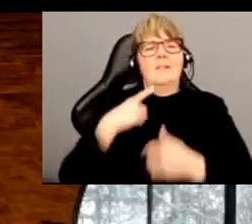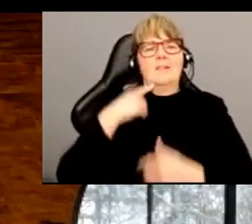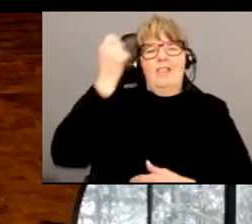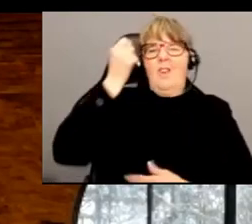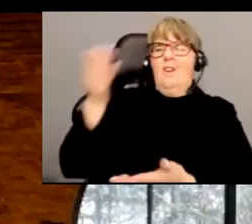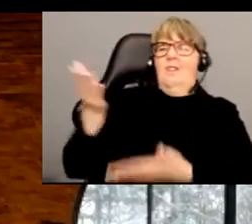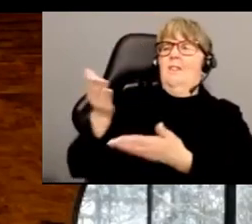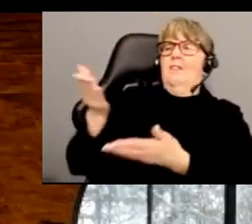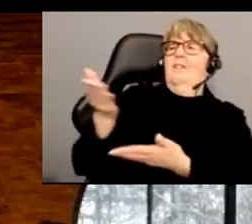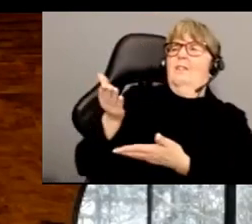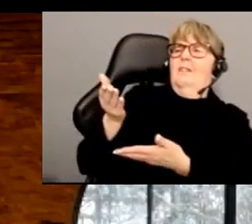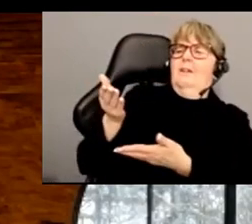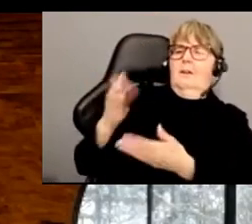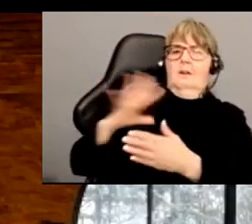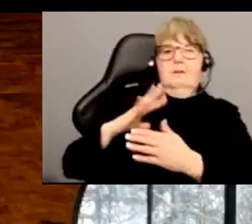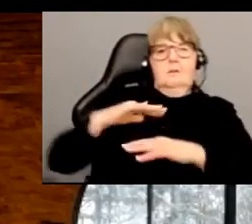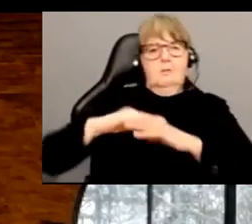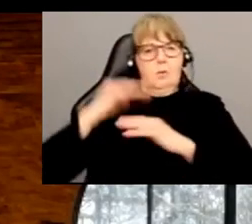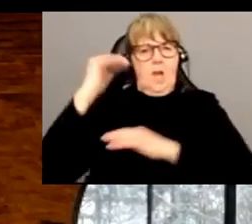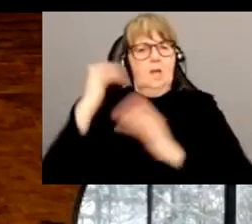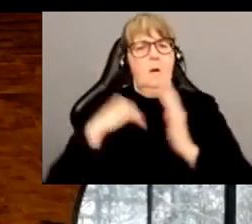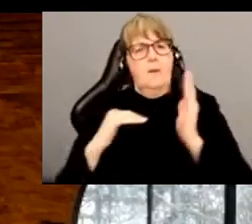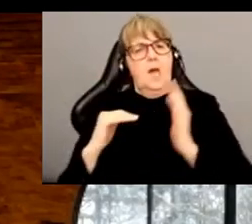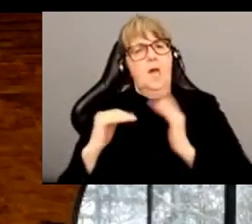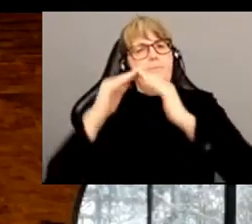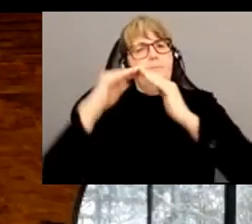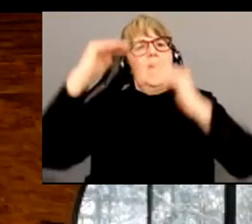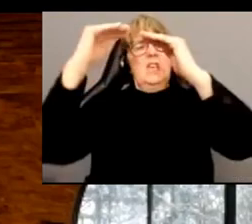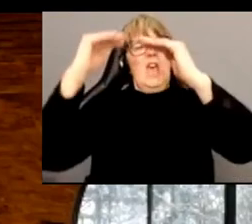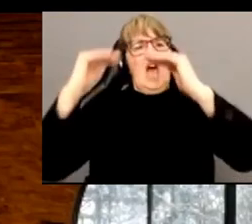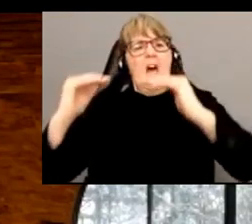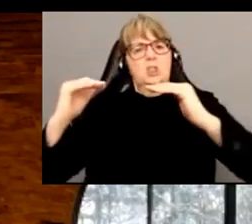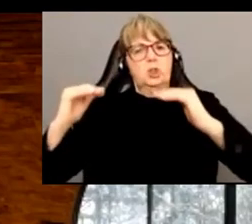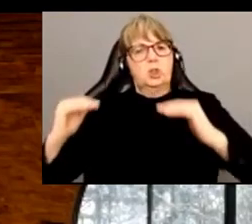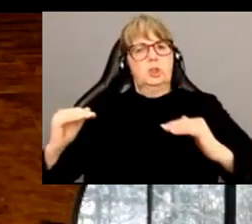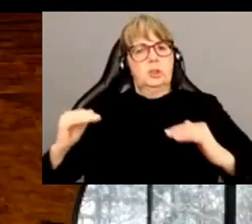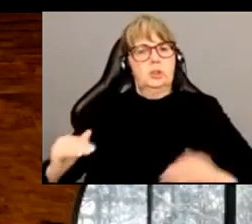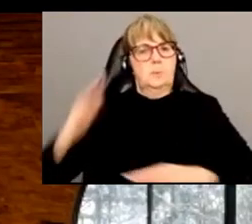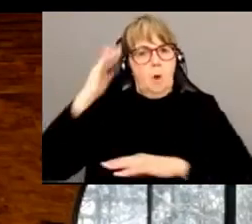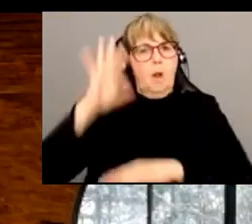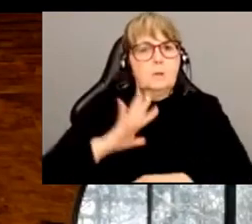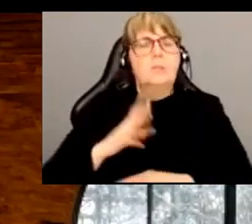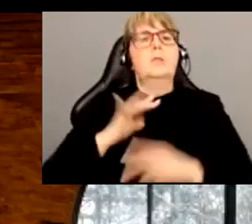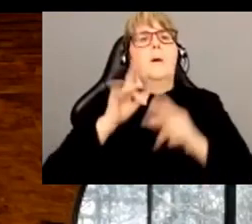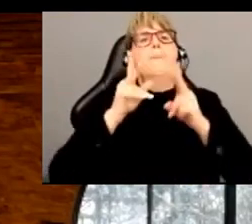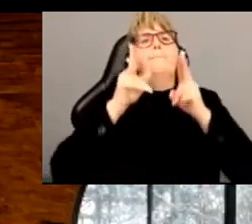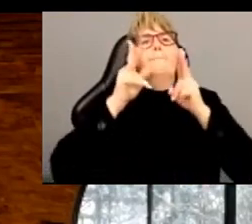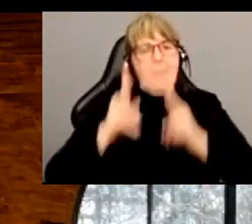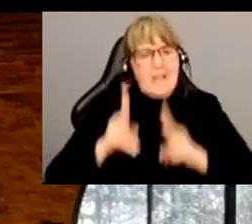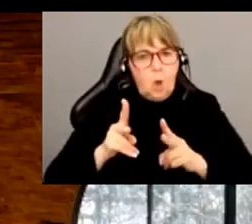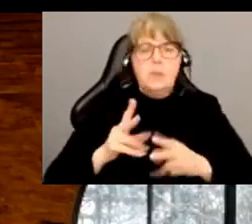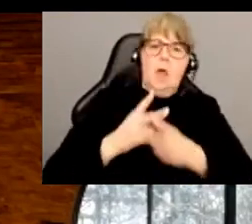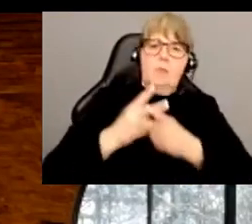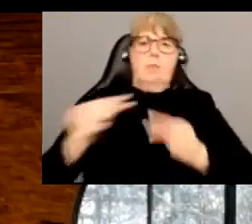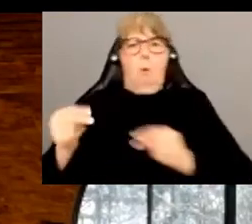des théories qui, dans le fond, réétablissaient des hiérarchies morales entre différents individus, par exemple, en proposant une distinction entre des personnes et des non